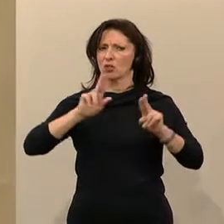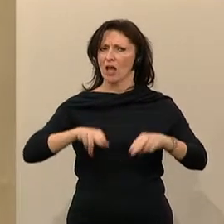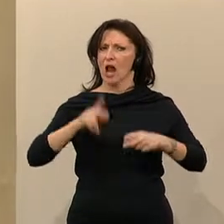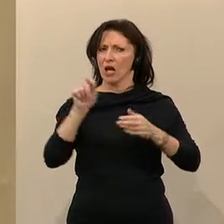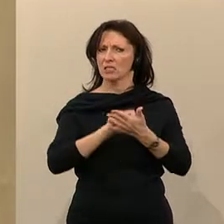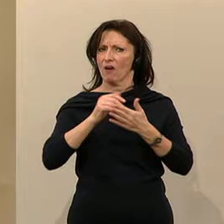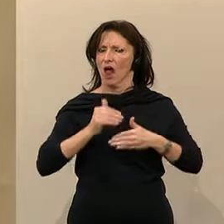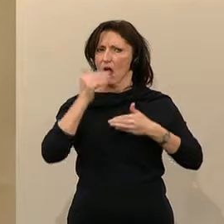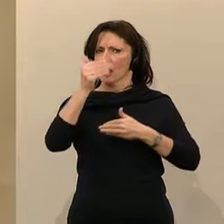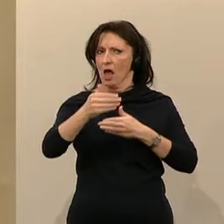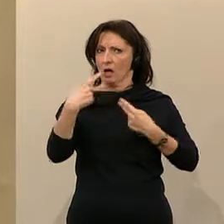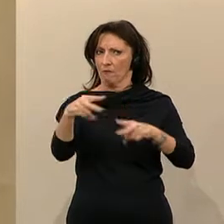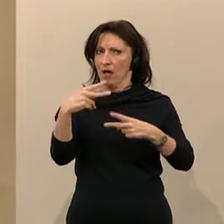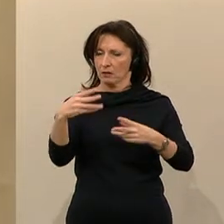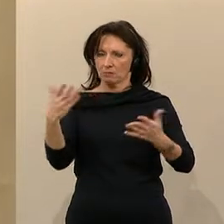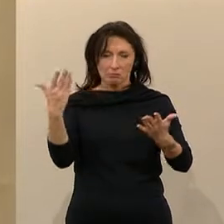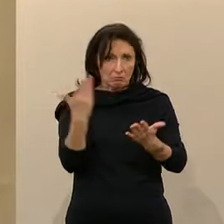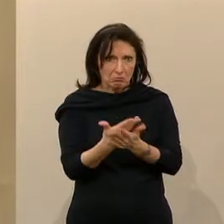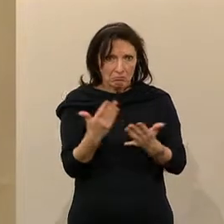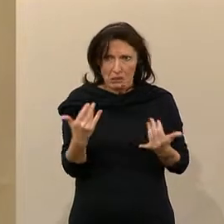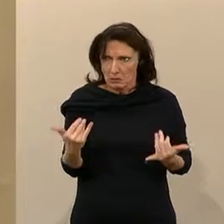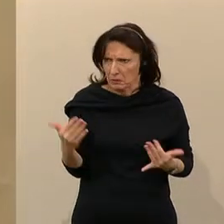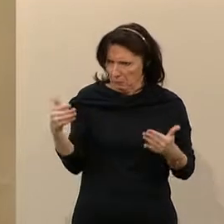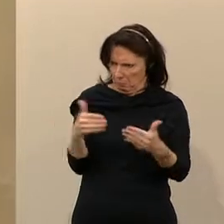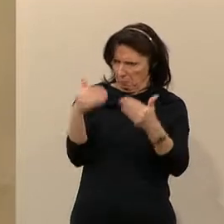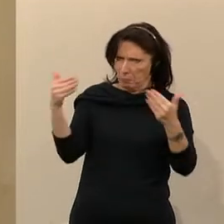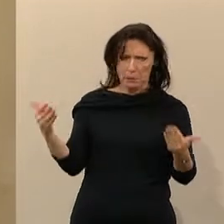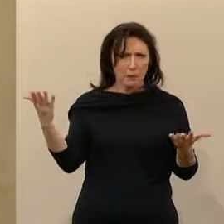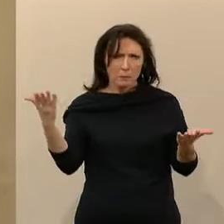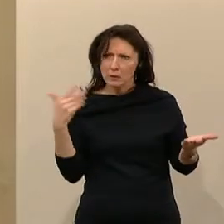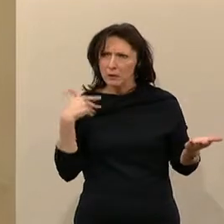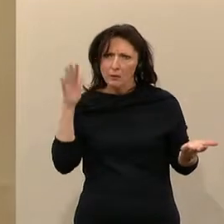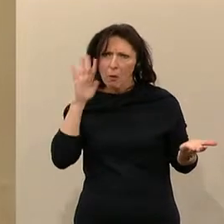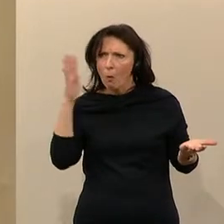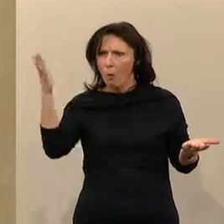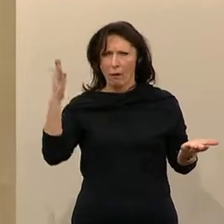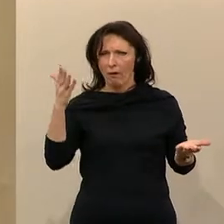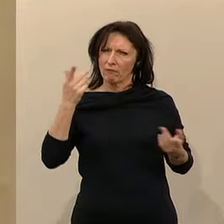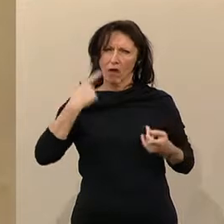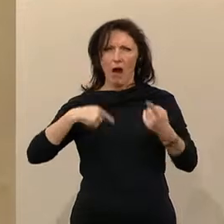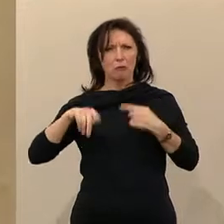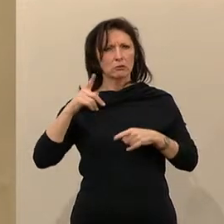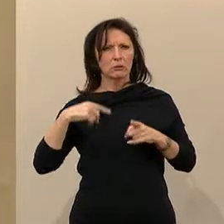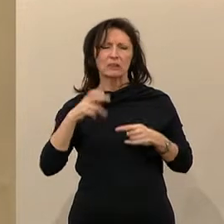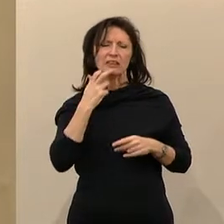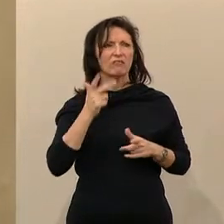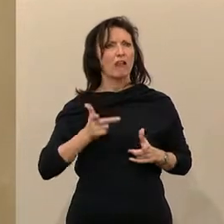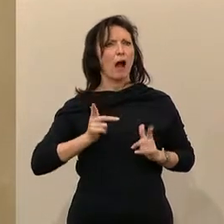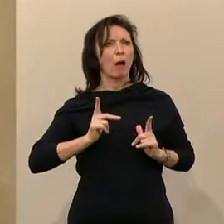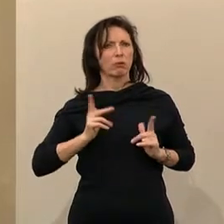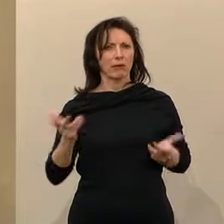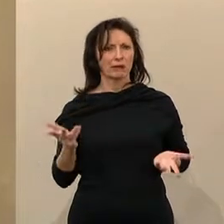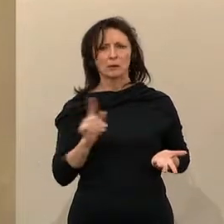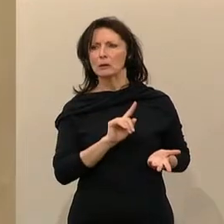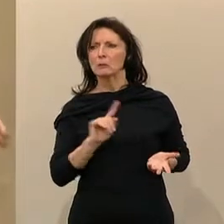fortzusetzen. Deshalb passt das für mich überhaupt nicht zusammen und hört sich ein bisschen wie eine Ausrede an, hier abwarten zu wollen, damit